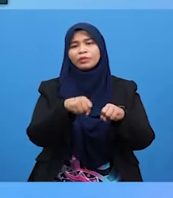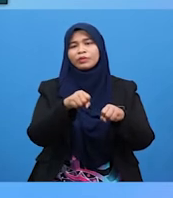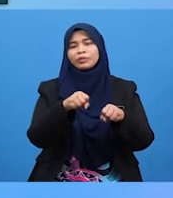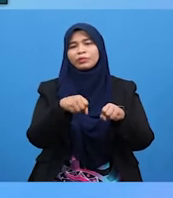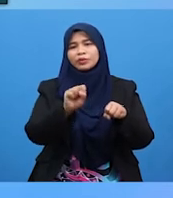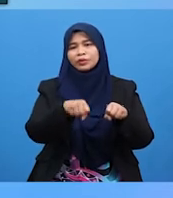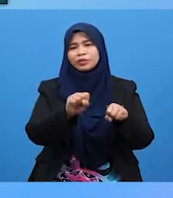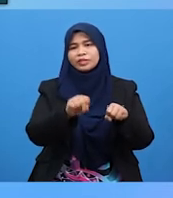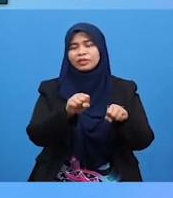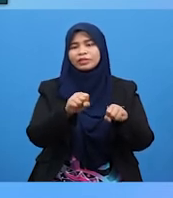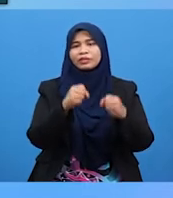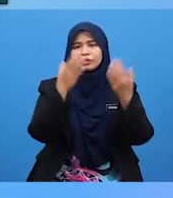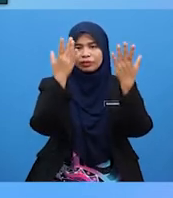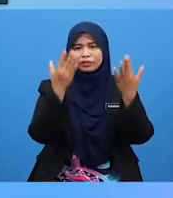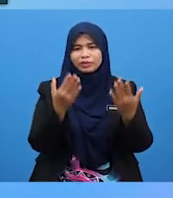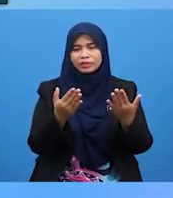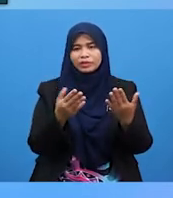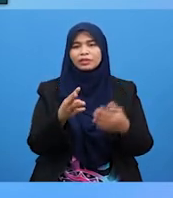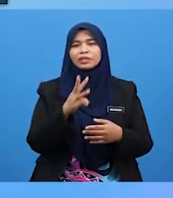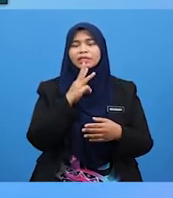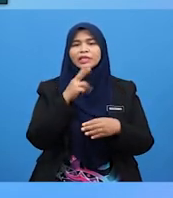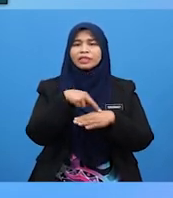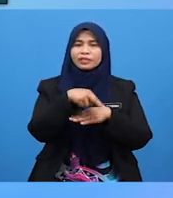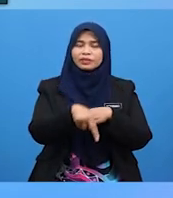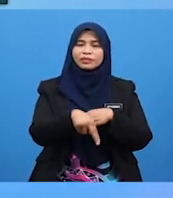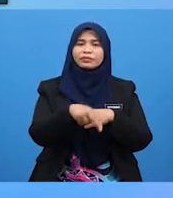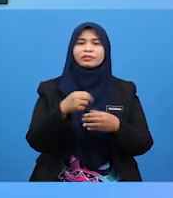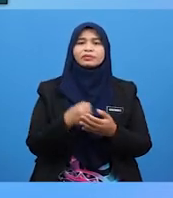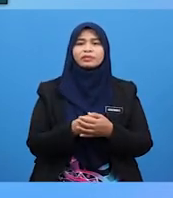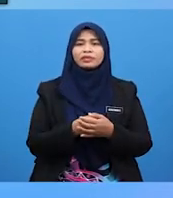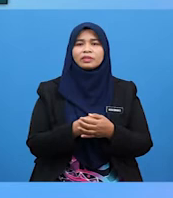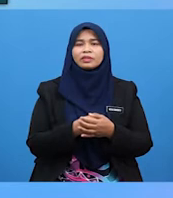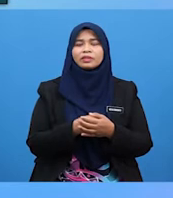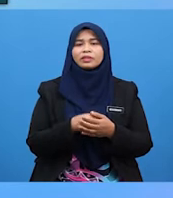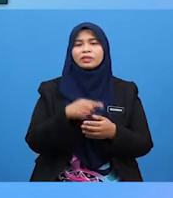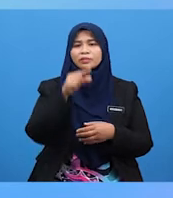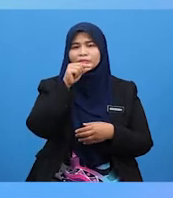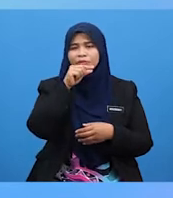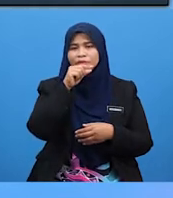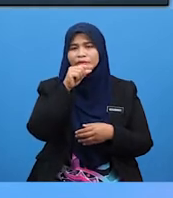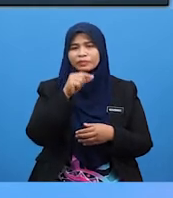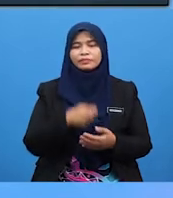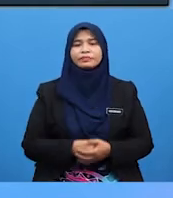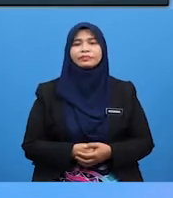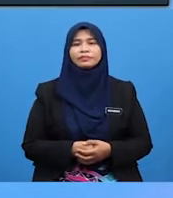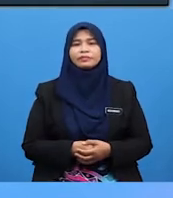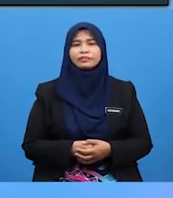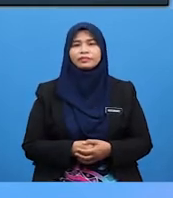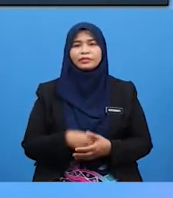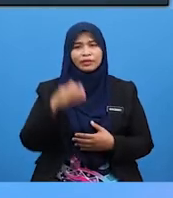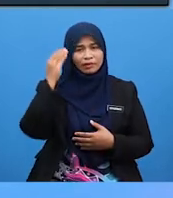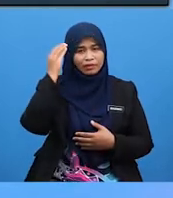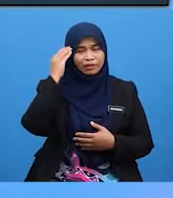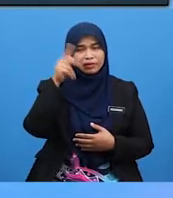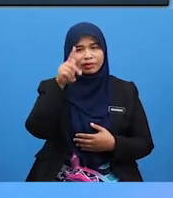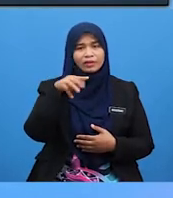hujan, air terjun dan kicauan burung. Tahukah